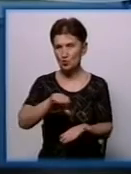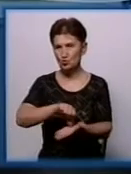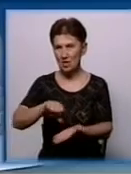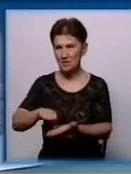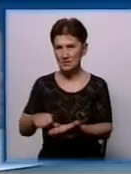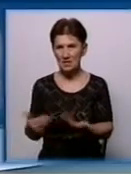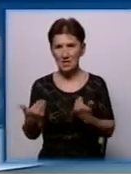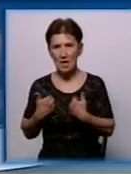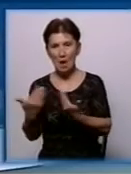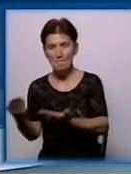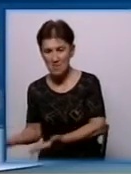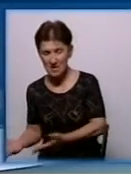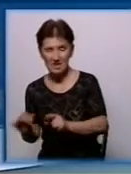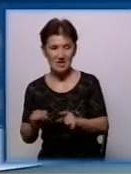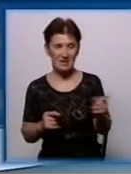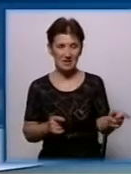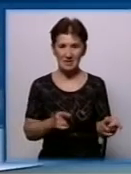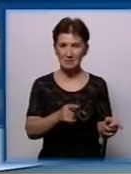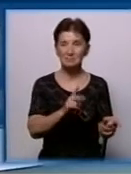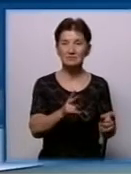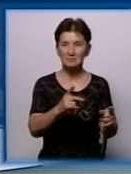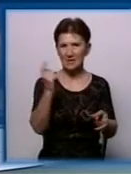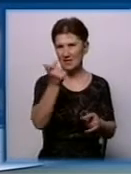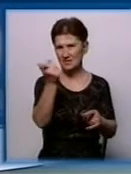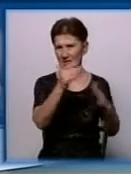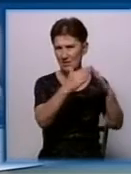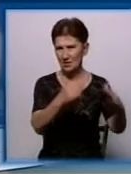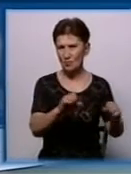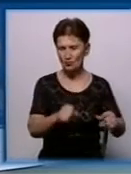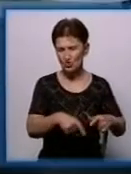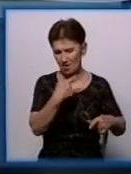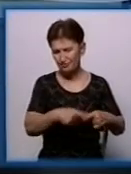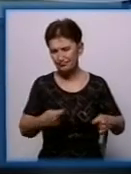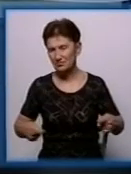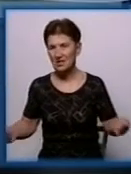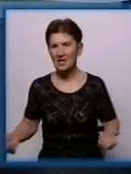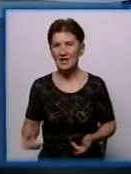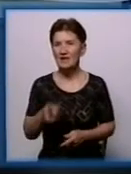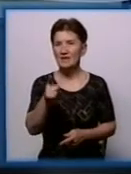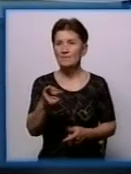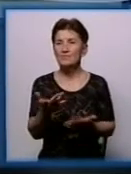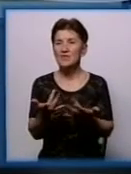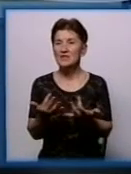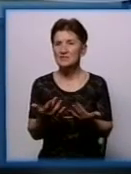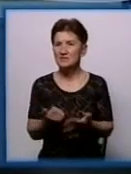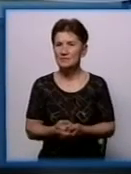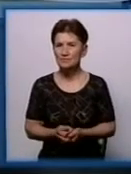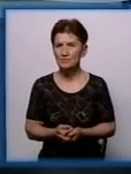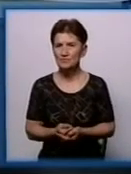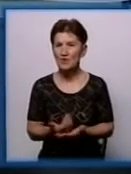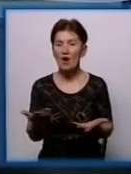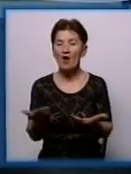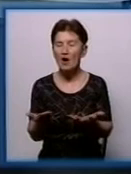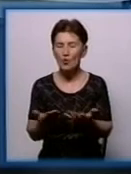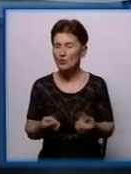там уже процедура розгляду може затягуватися і на рік. Скільки позовів вже розглянуто і чи винесено рішення конкретно